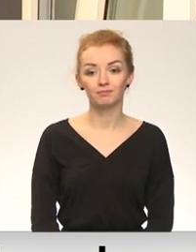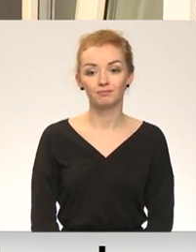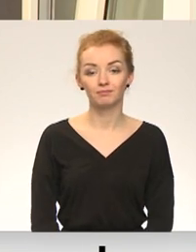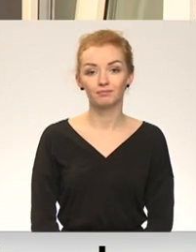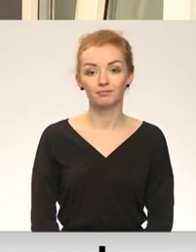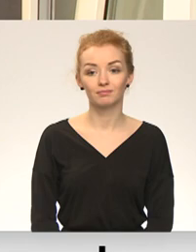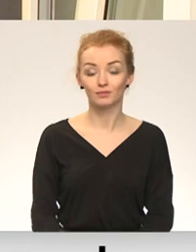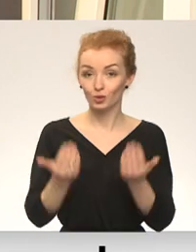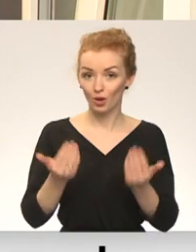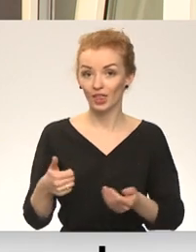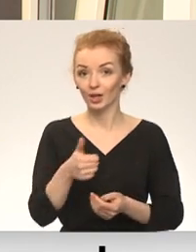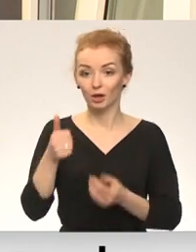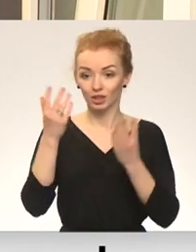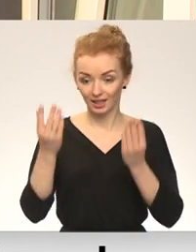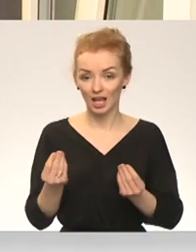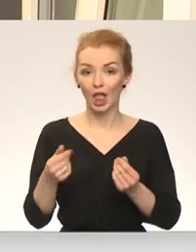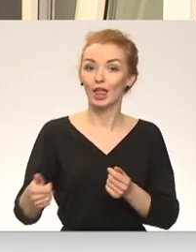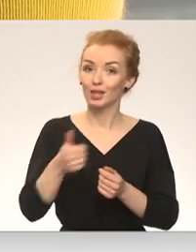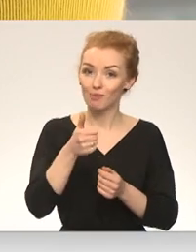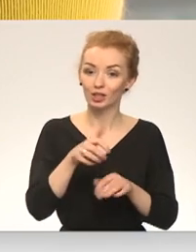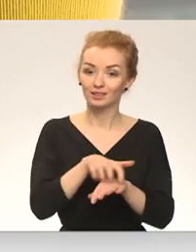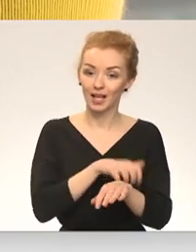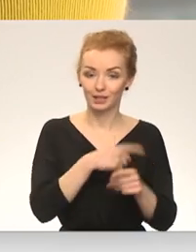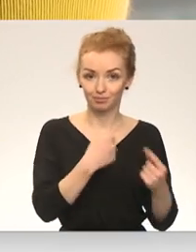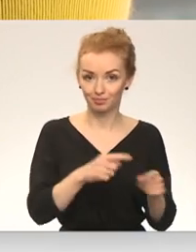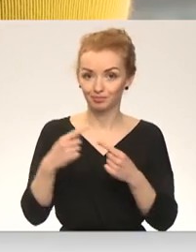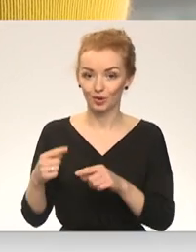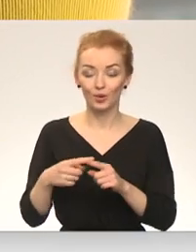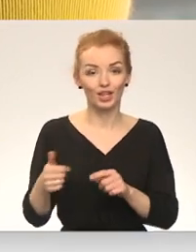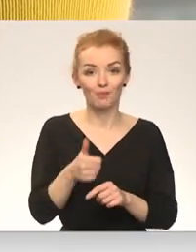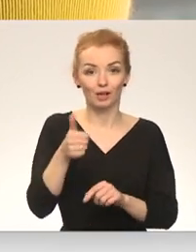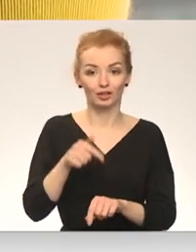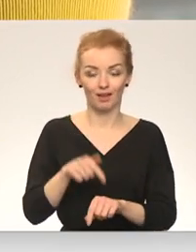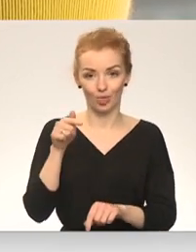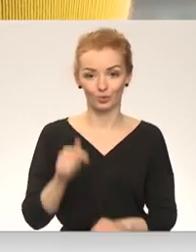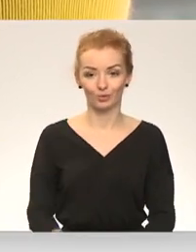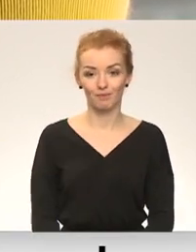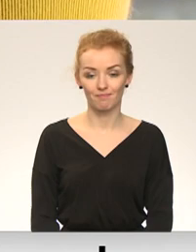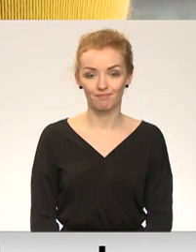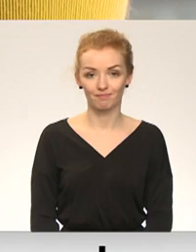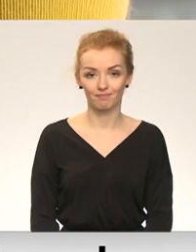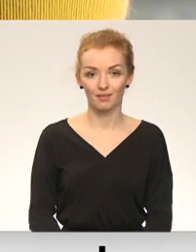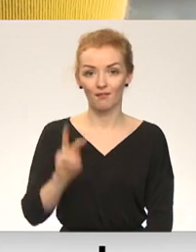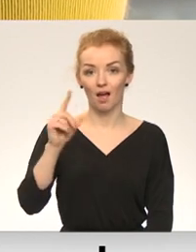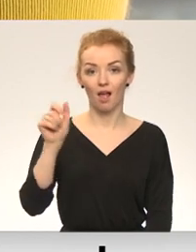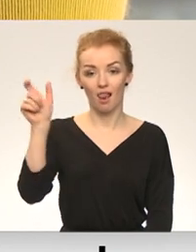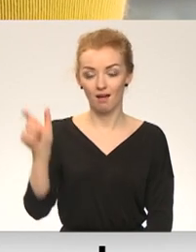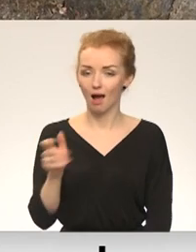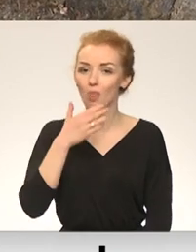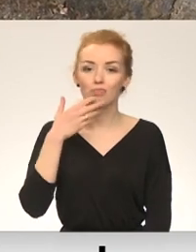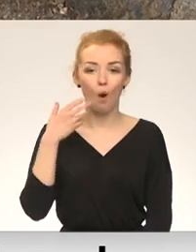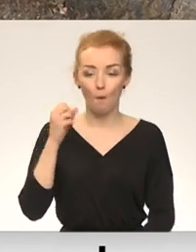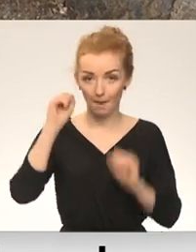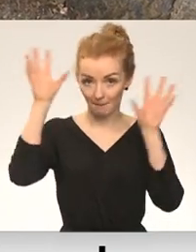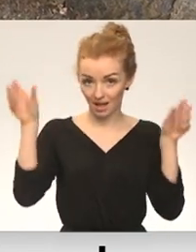Šodien ir īpaša diena, īpašas zeķes un īpaša sajūta. Velga Polīnska nav pepija garzeķe.